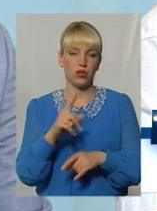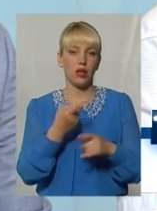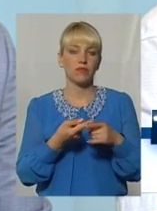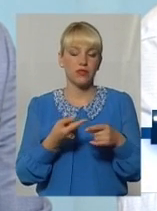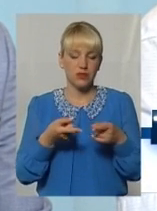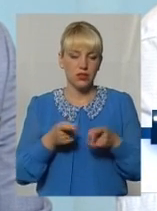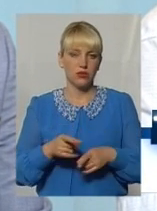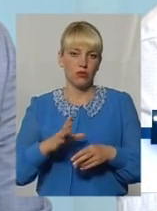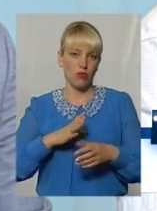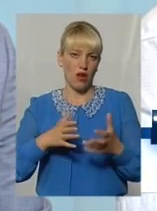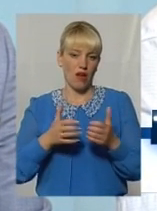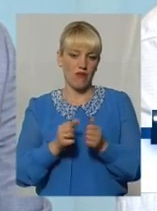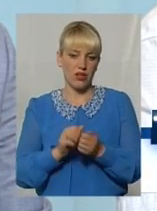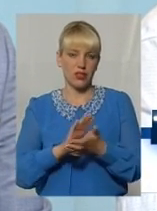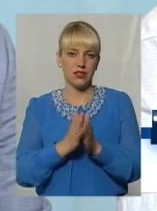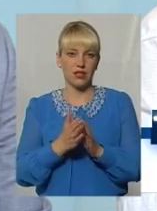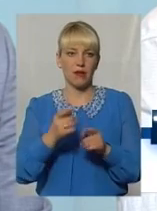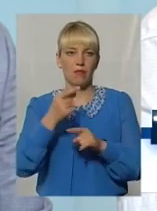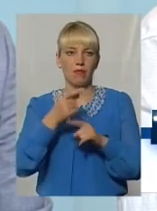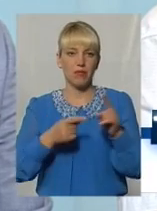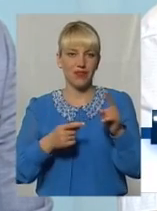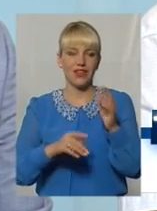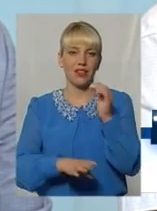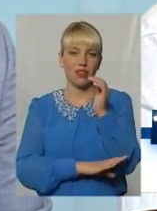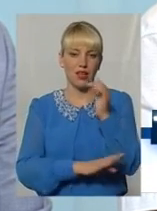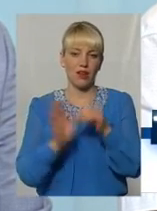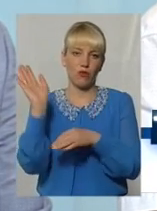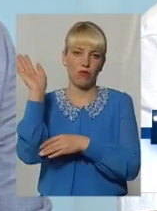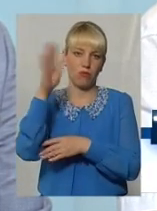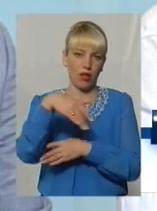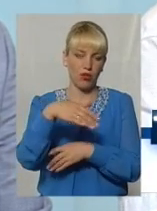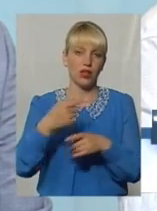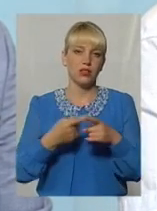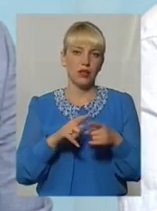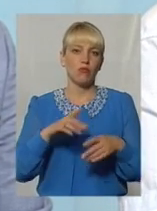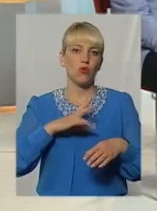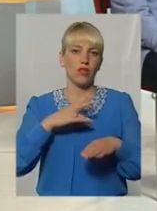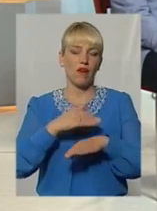аварійна ситуація. Півдеревею чахнулися. Це було на вулиці Трудовій. Власне.